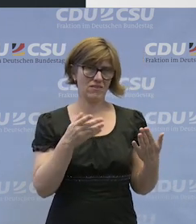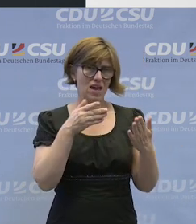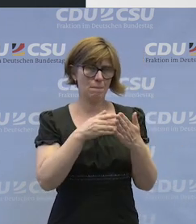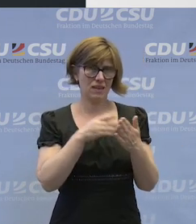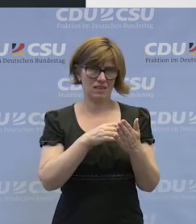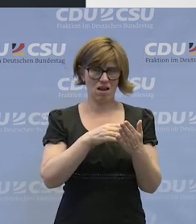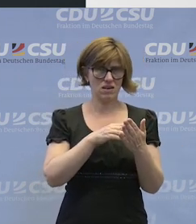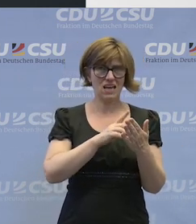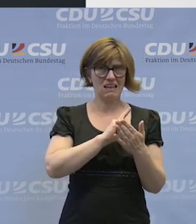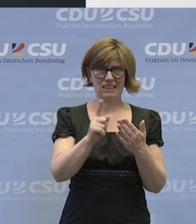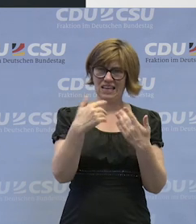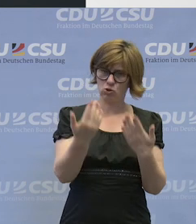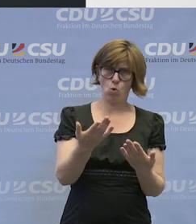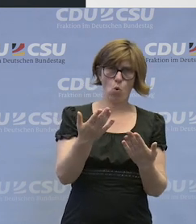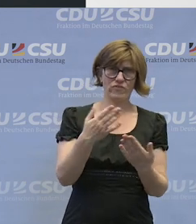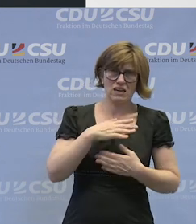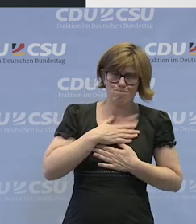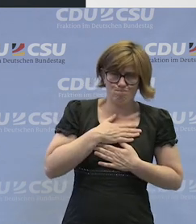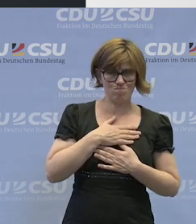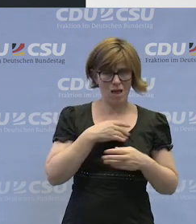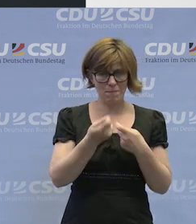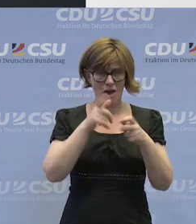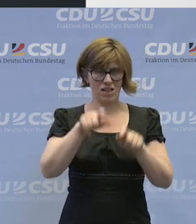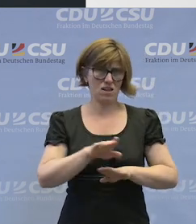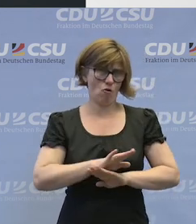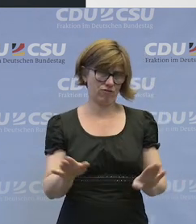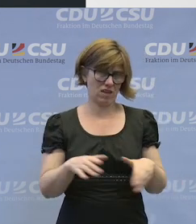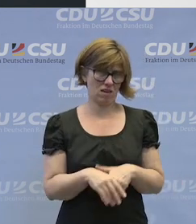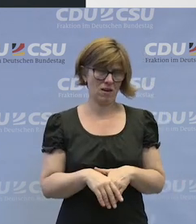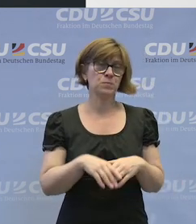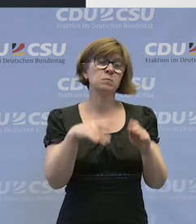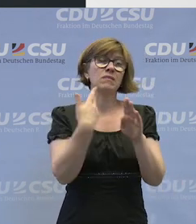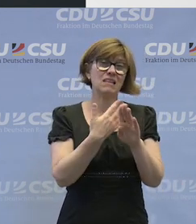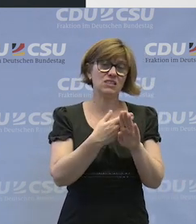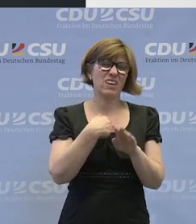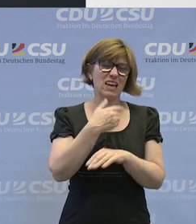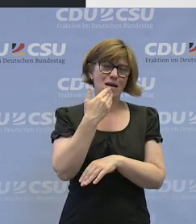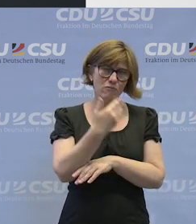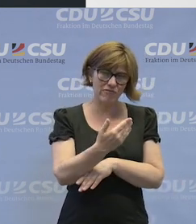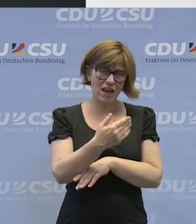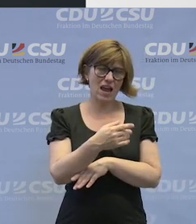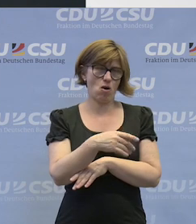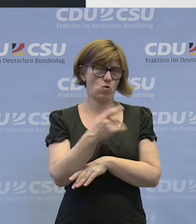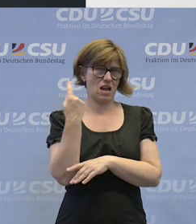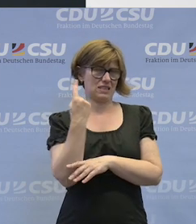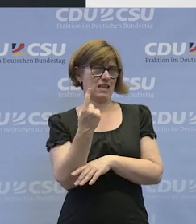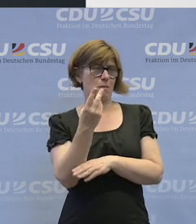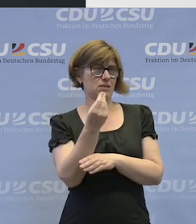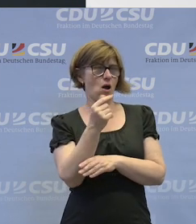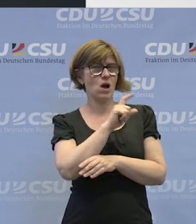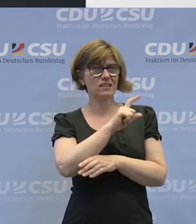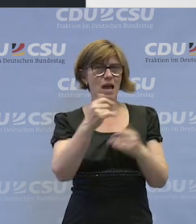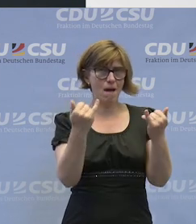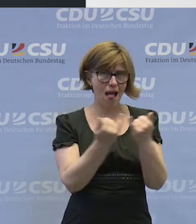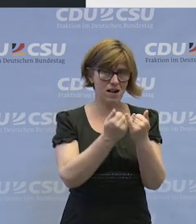Behinderten nicht so mit Liebe Behandeln und deshalb würde ich mal empfehlen oder ob sie auch mit den